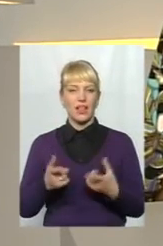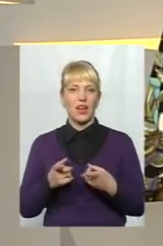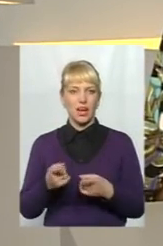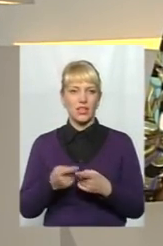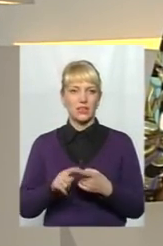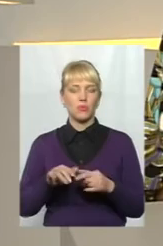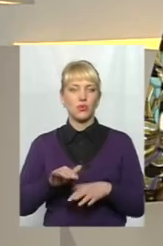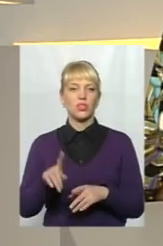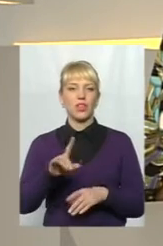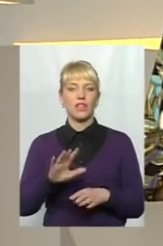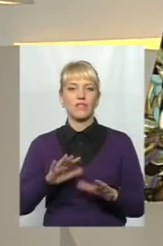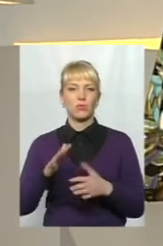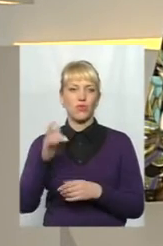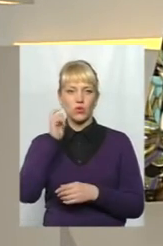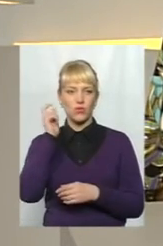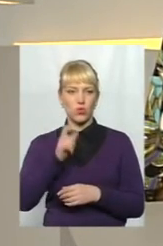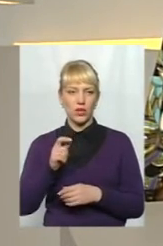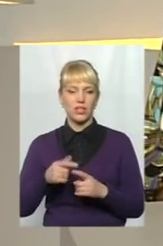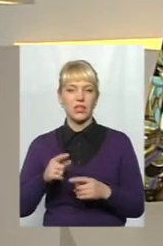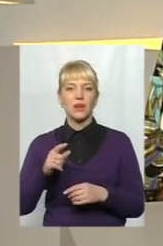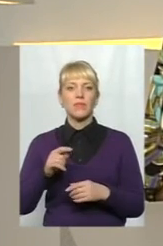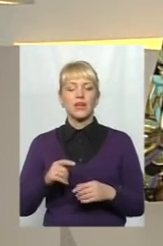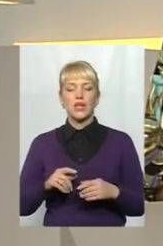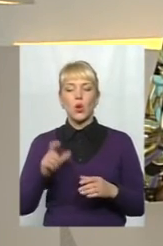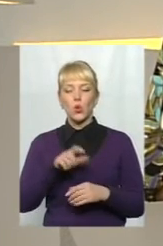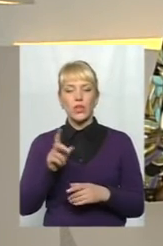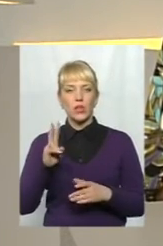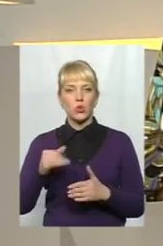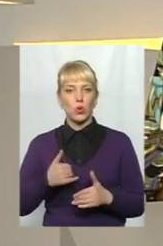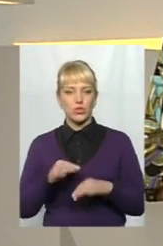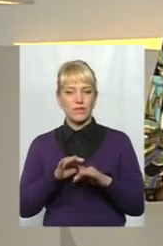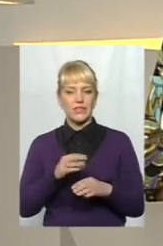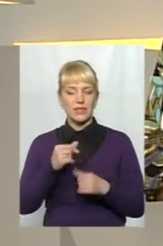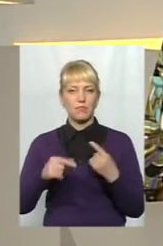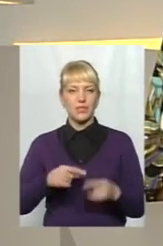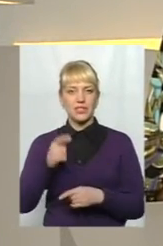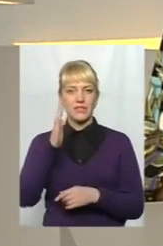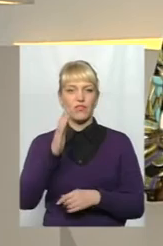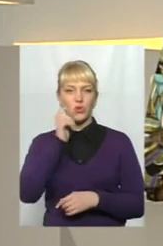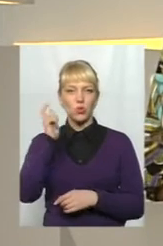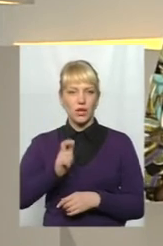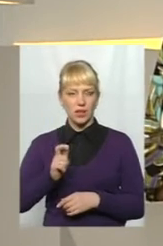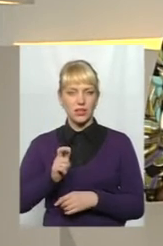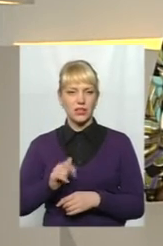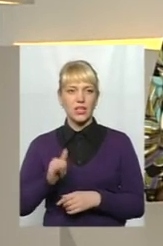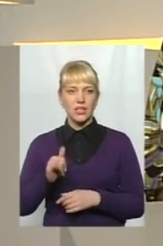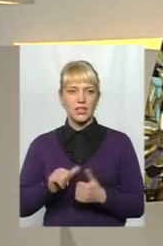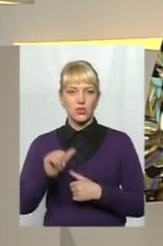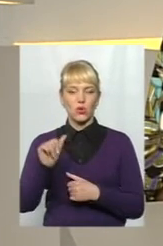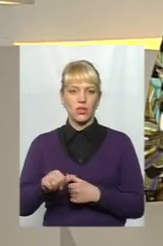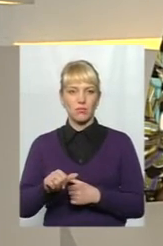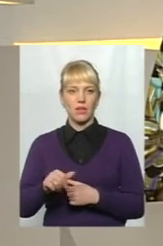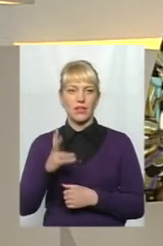події, які відбуваються в Україні, людей, які хочуть вести бізнес в Україні, і, зокрема, в